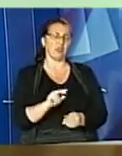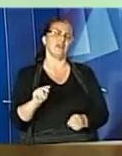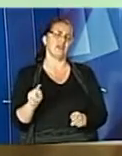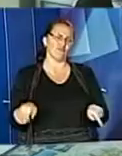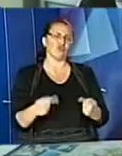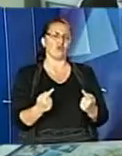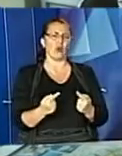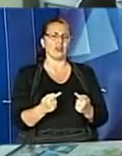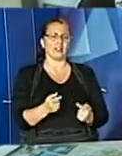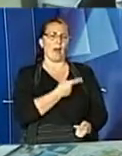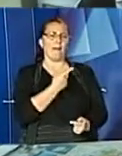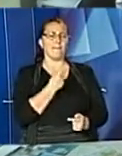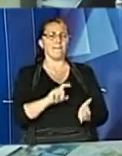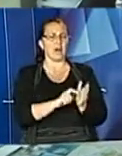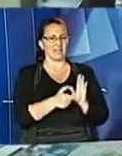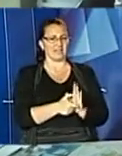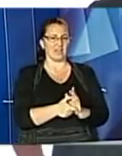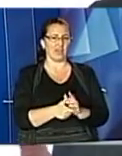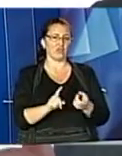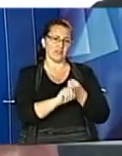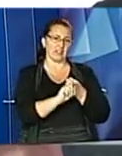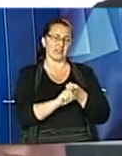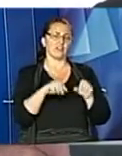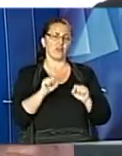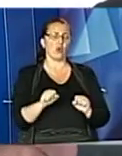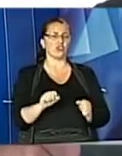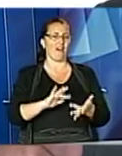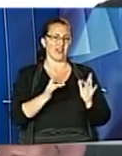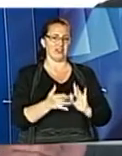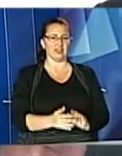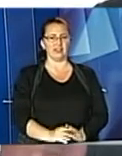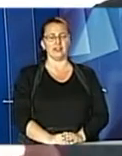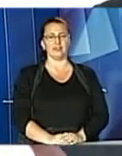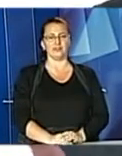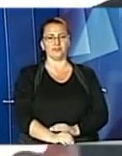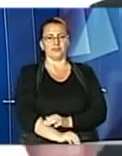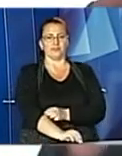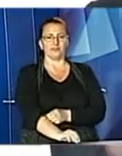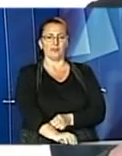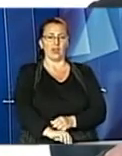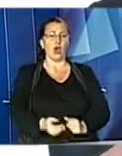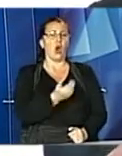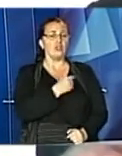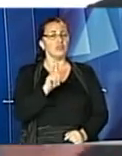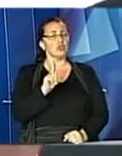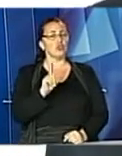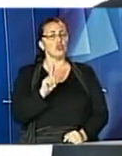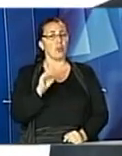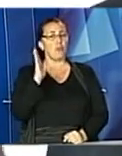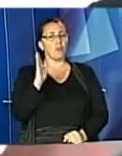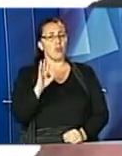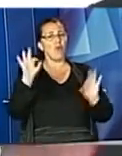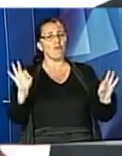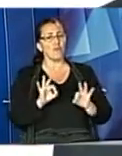Сконтактуватись з волонтерами можна у соцмережі Фейсбук. Я б ще хотів знати, щоб був клас музичної терапії, або можливо тут приєднувати, щоб